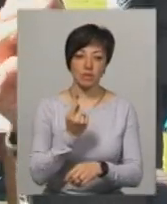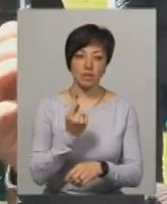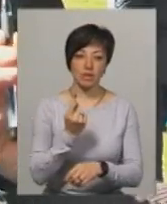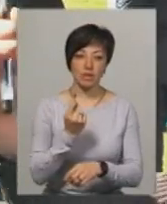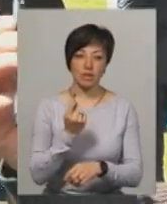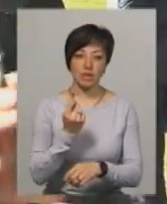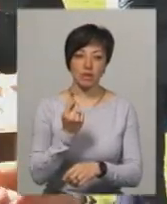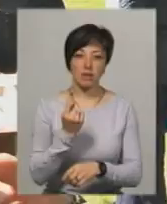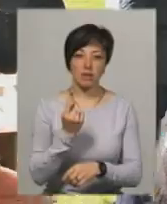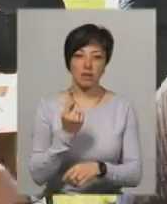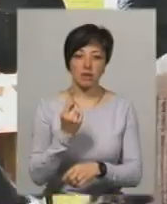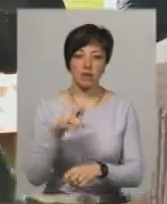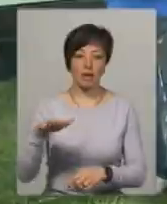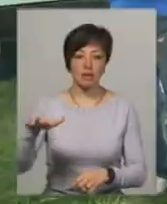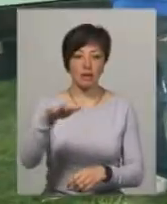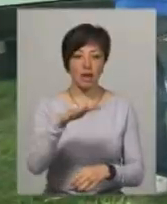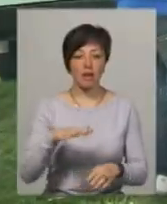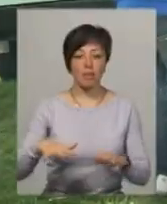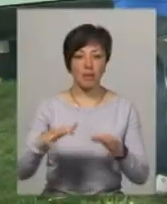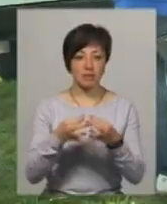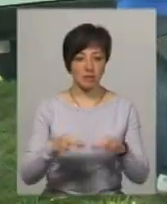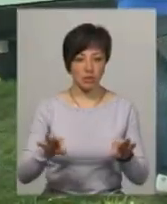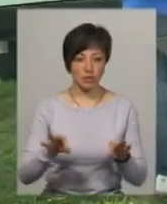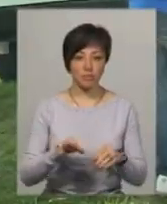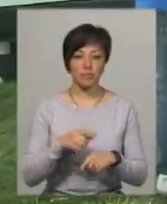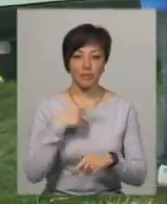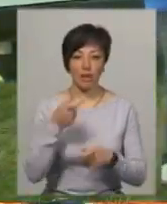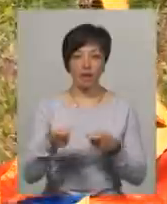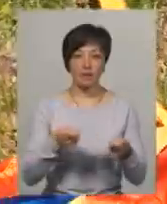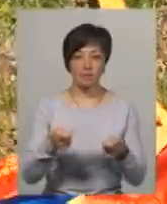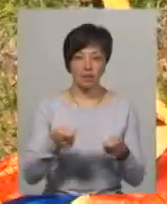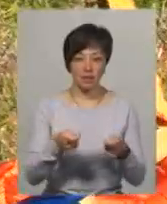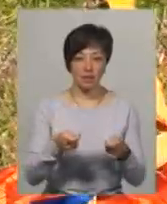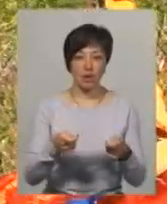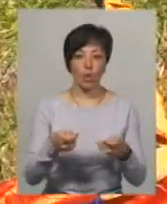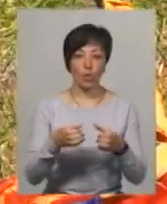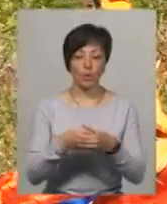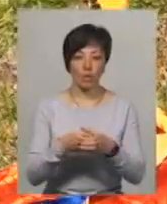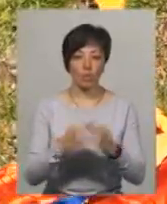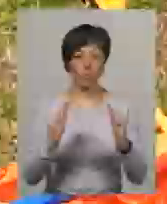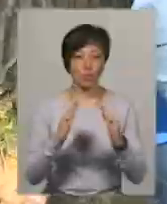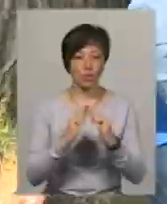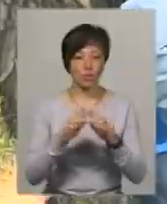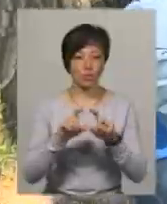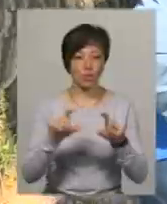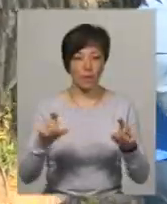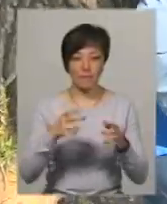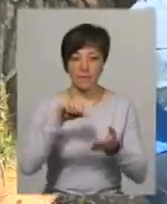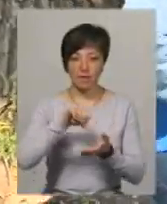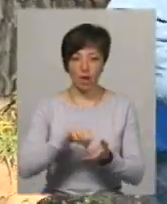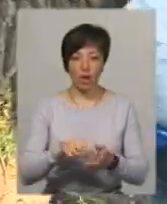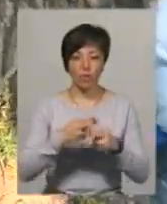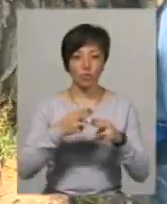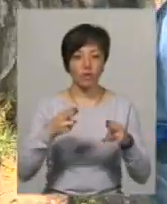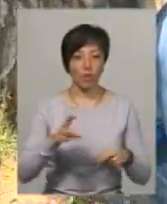площі Незалежності. Михайло Завалов – керівник врутків будинку «Школяра». Представляє команду Дуновецької об